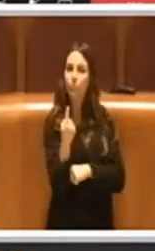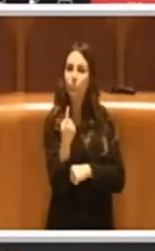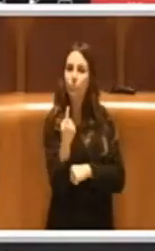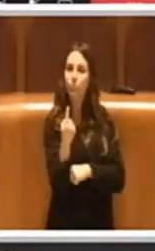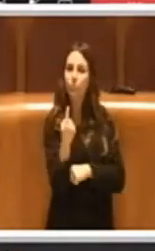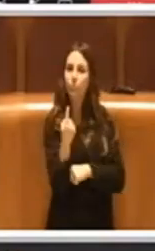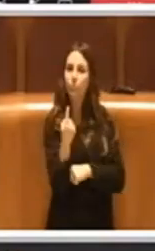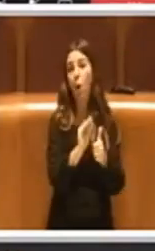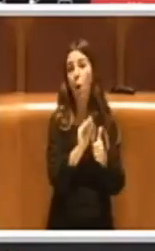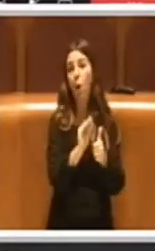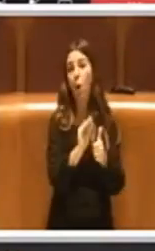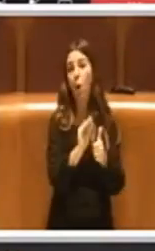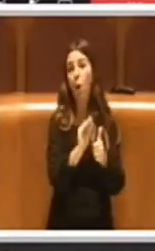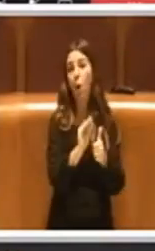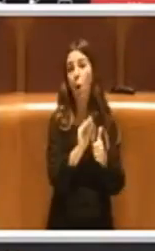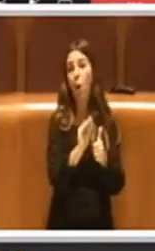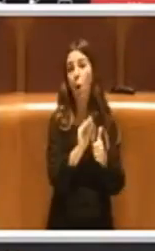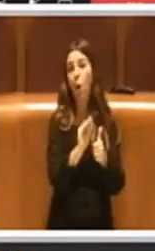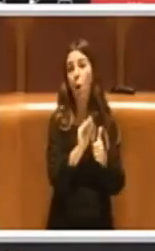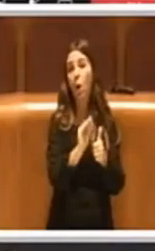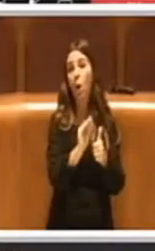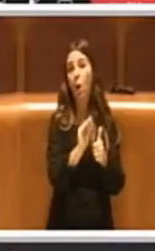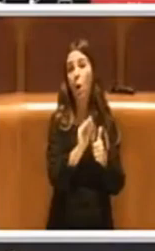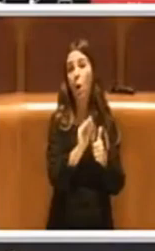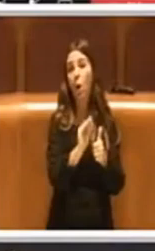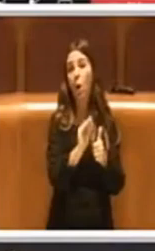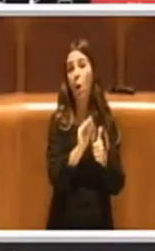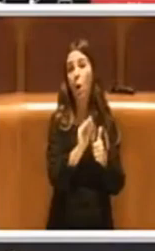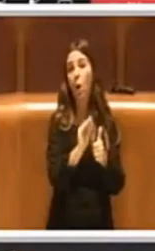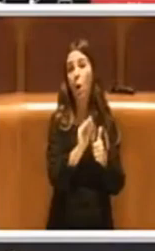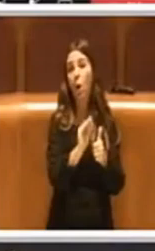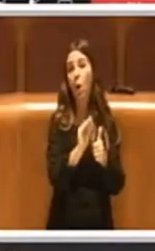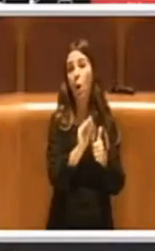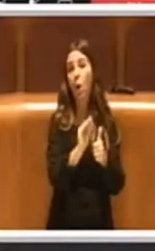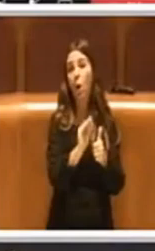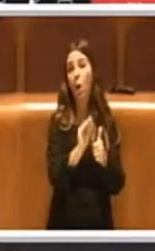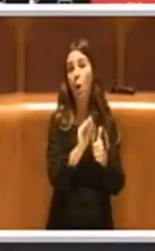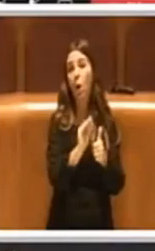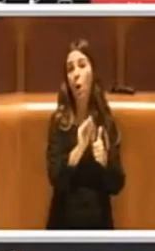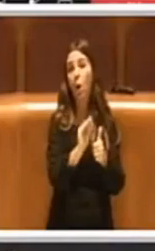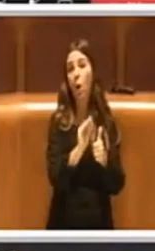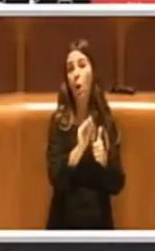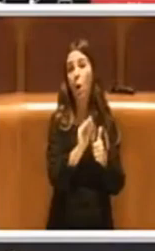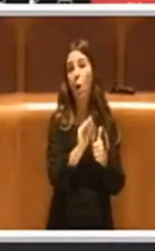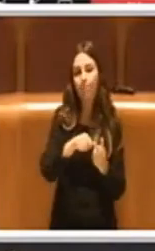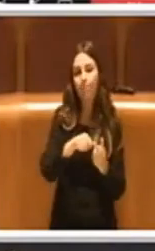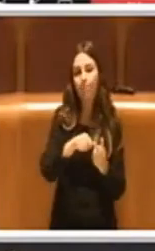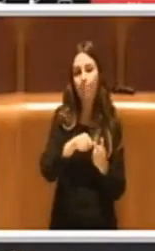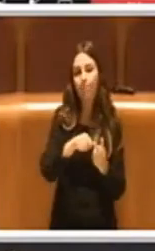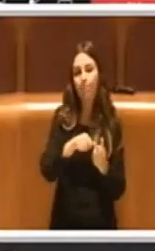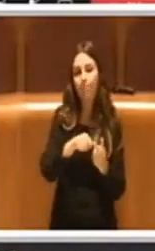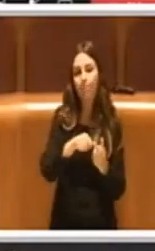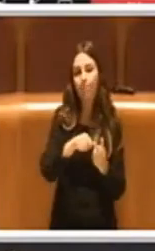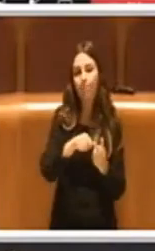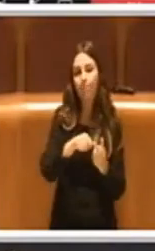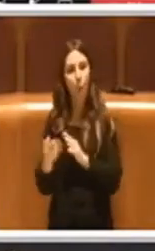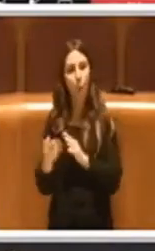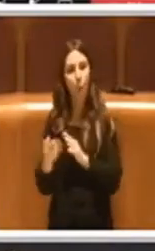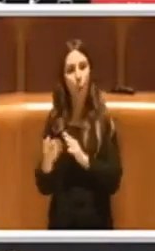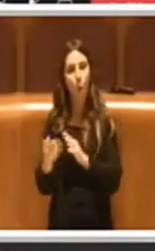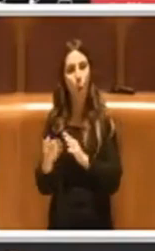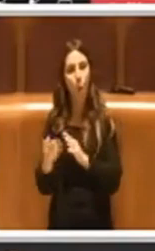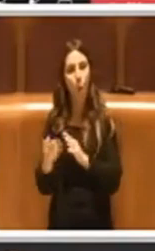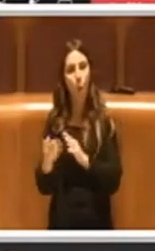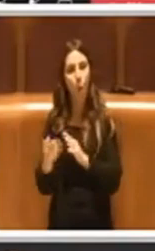condivisa, ovviamente, è quella, se possibile, di realizzare entrambi i progetti, accorpandoli in un unico progetto. Altrimenti,